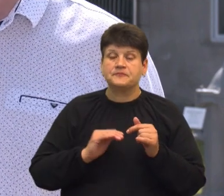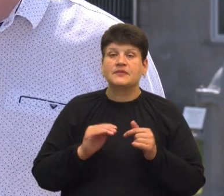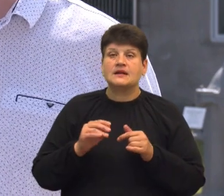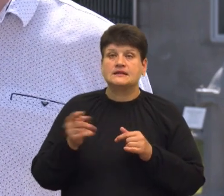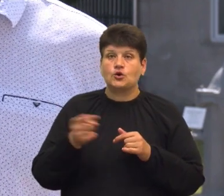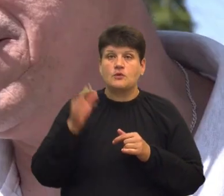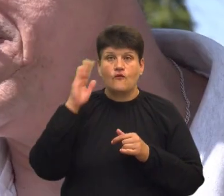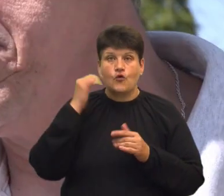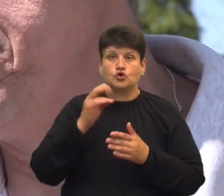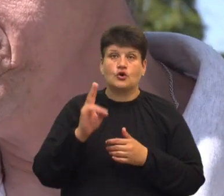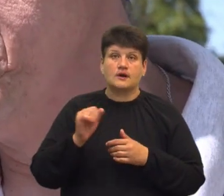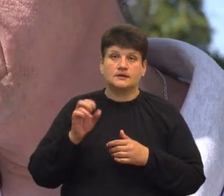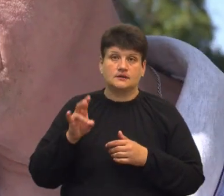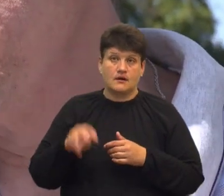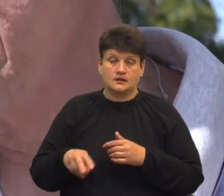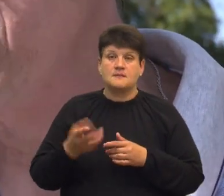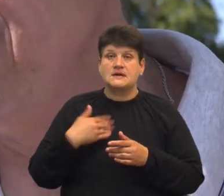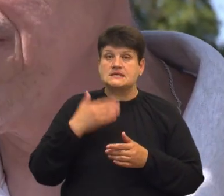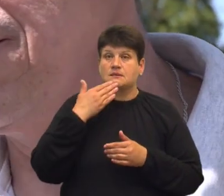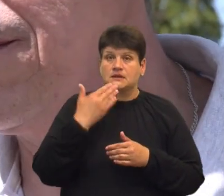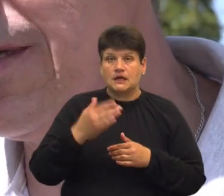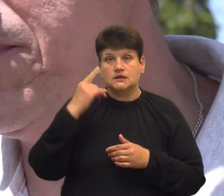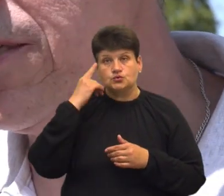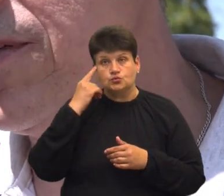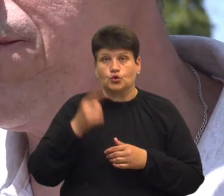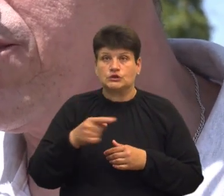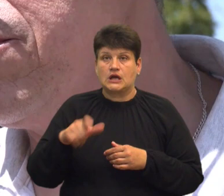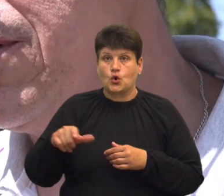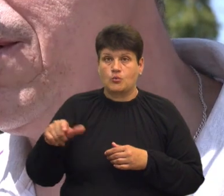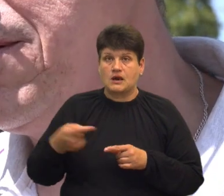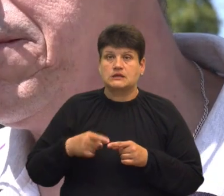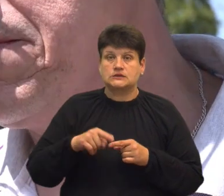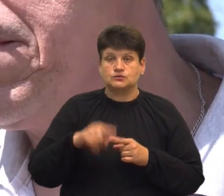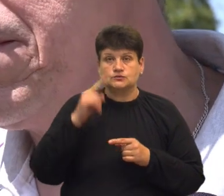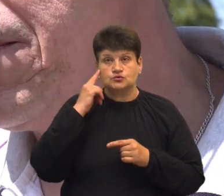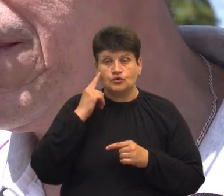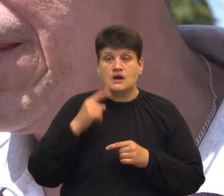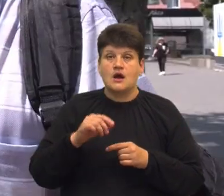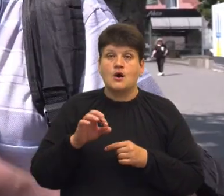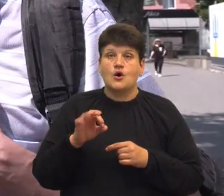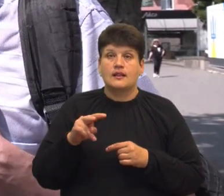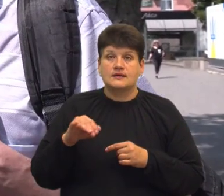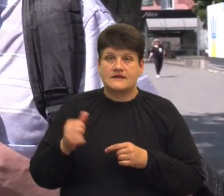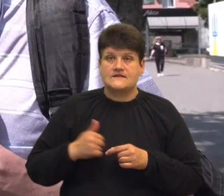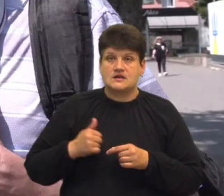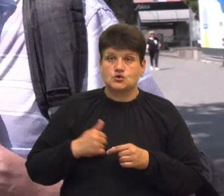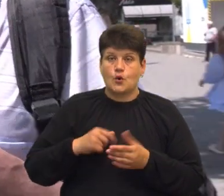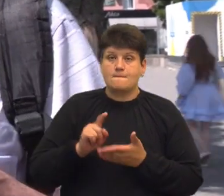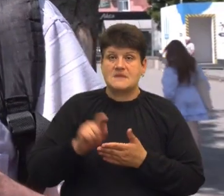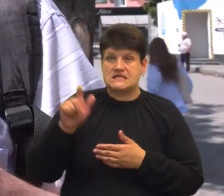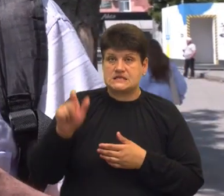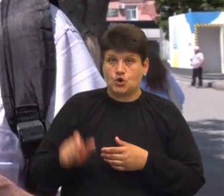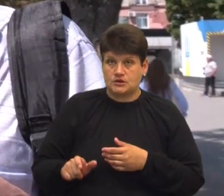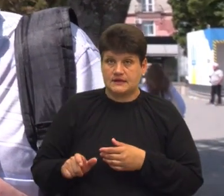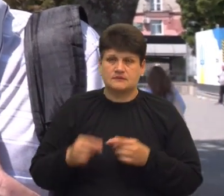Володимир Водовіз. Ми запитали думку тернополян з цього приводу. Олександр – військовий пенсіонер. Любе підвищення,